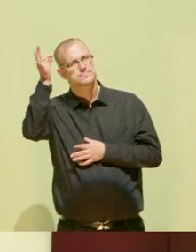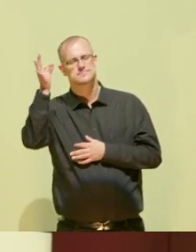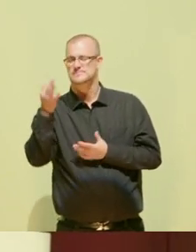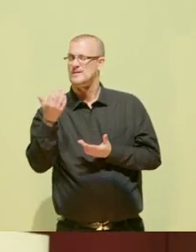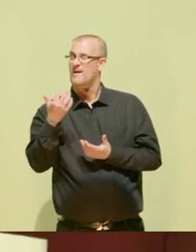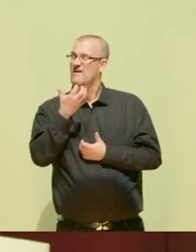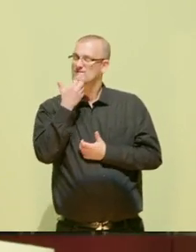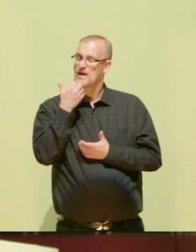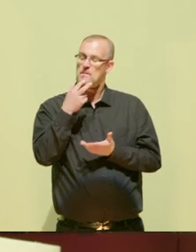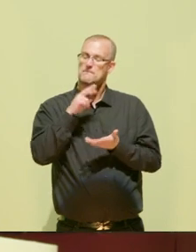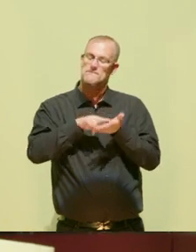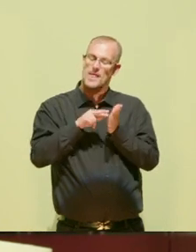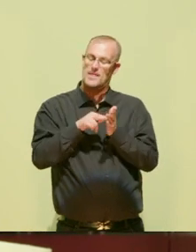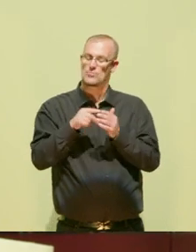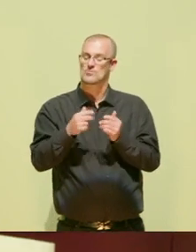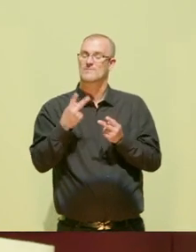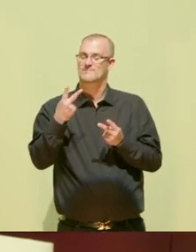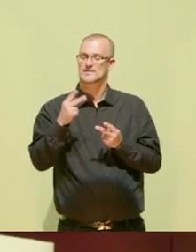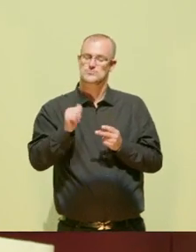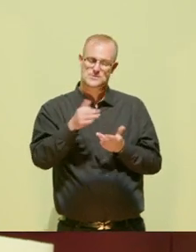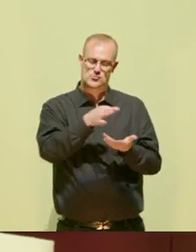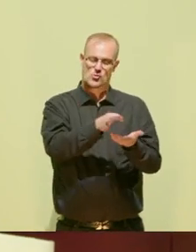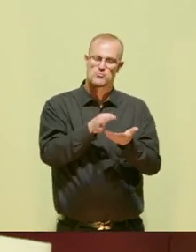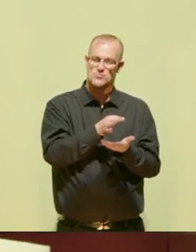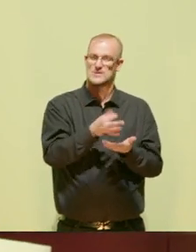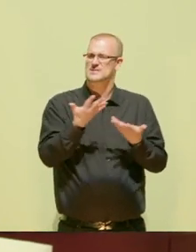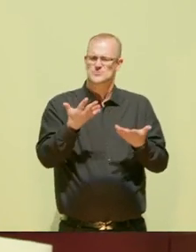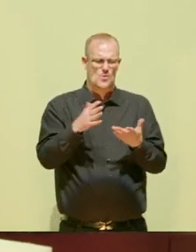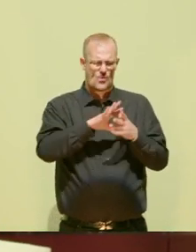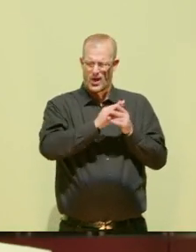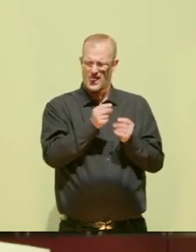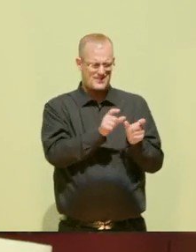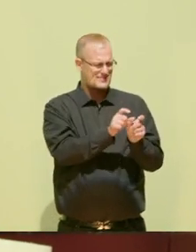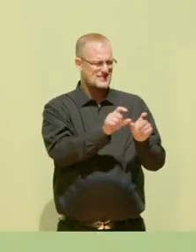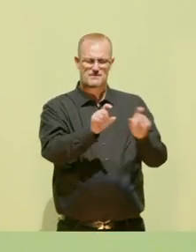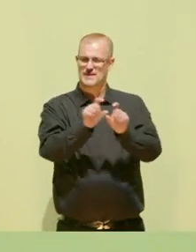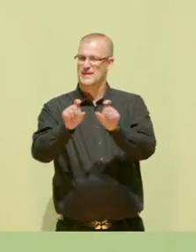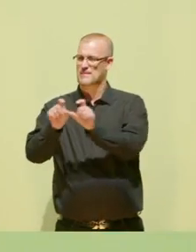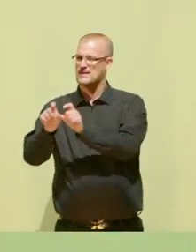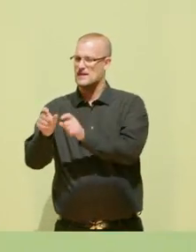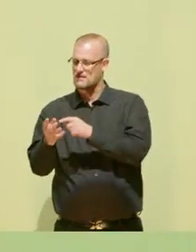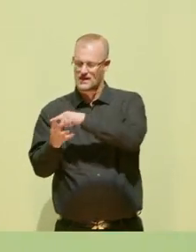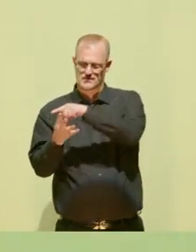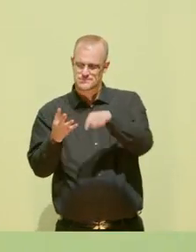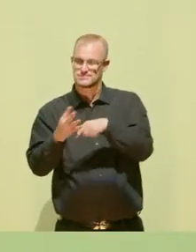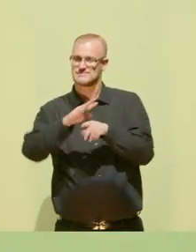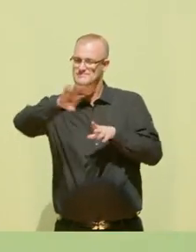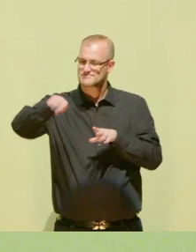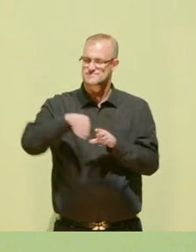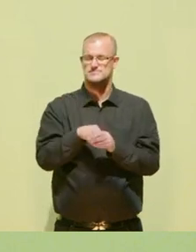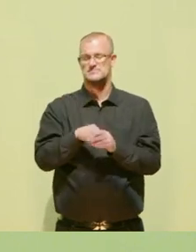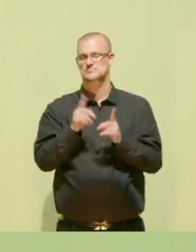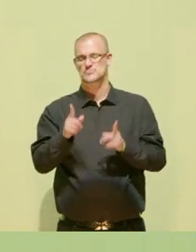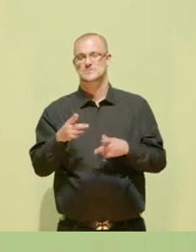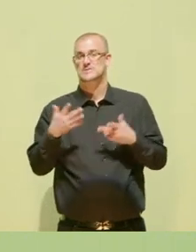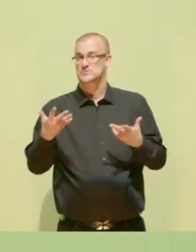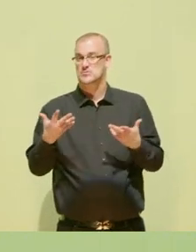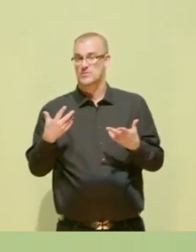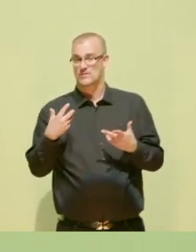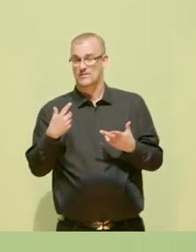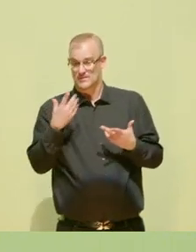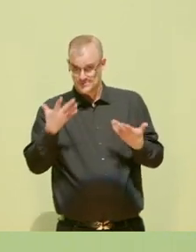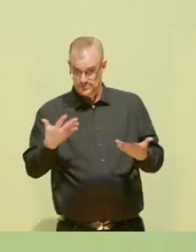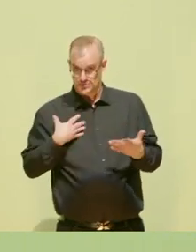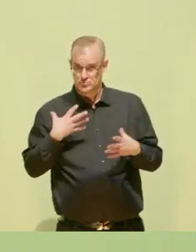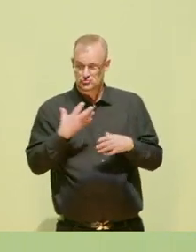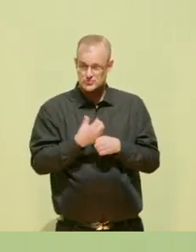Wärmeplanung voranstellen. Und das gehört alles zusammen. Wenn wir das schaffen, wenn wir es hinbekommen,